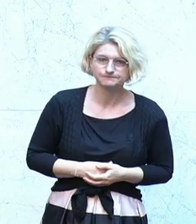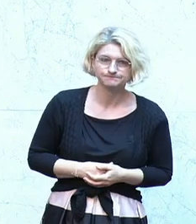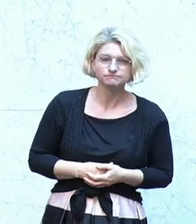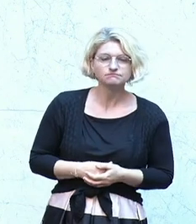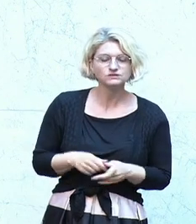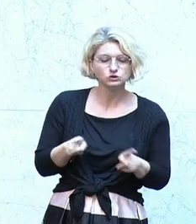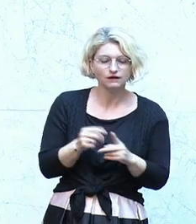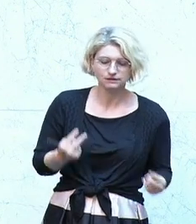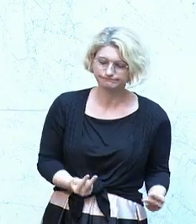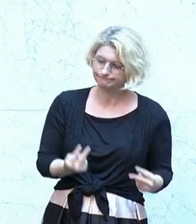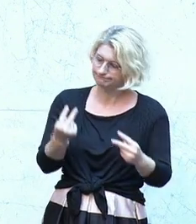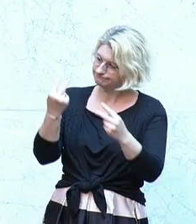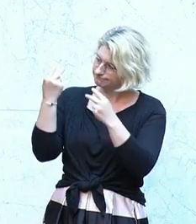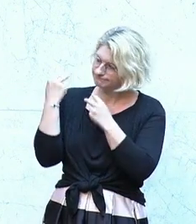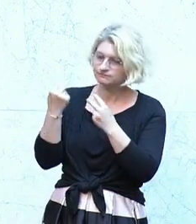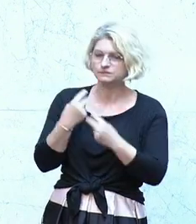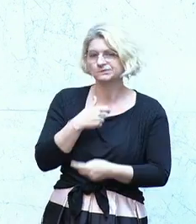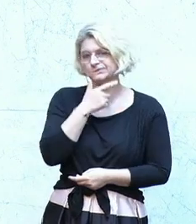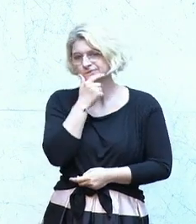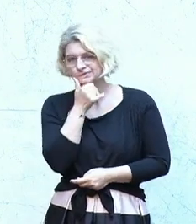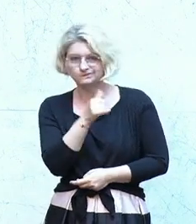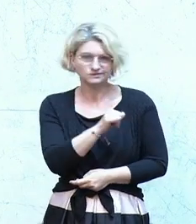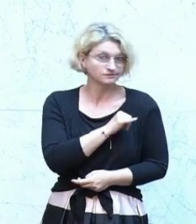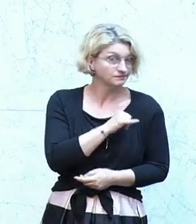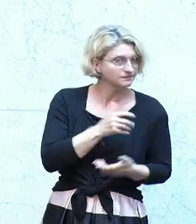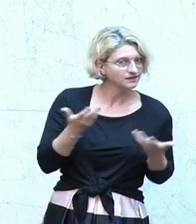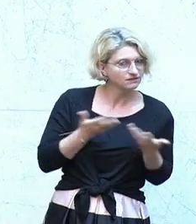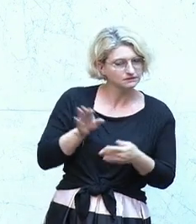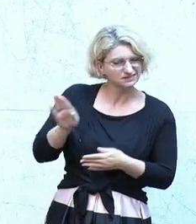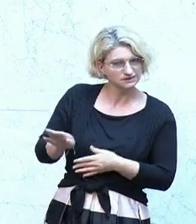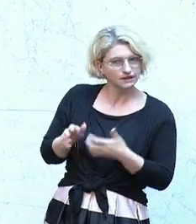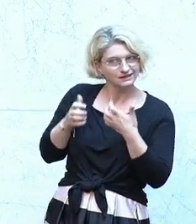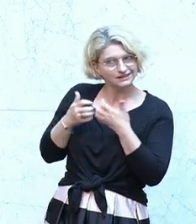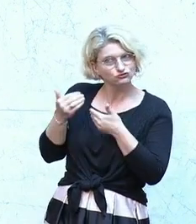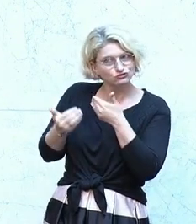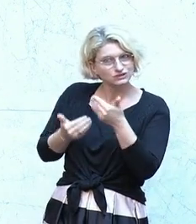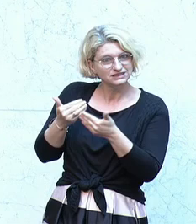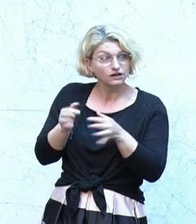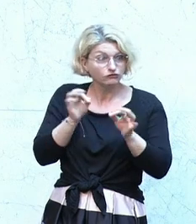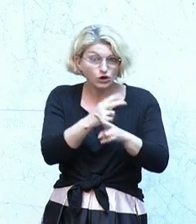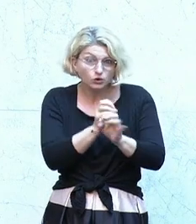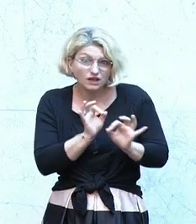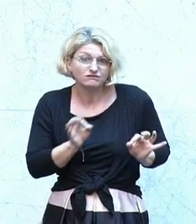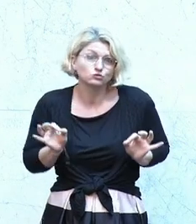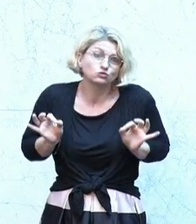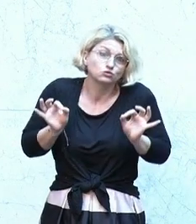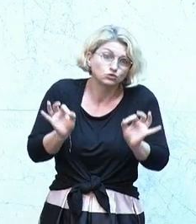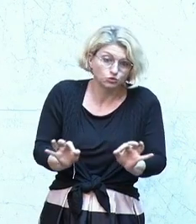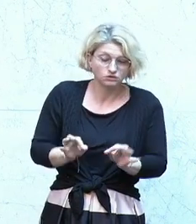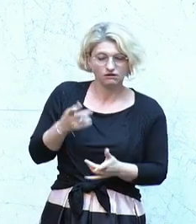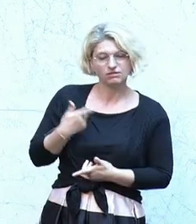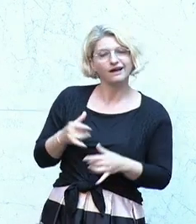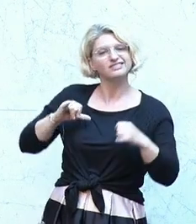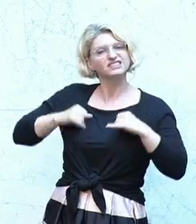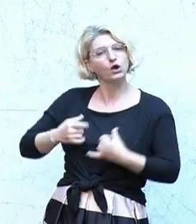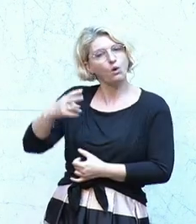das alles so Revue passieren lasse, René Benkos Geschichte hätte eine gute Geschichte fürs Land werden können. Die Geschichte von einem Tiroler Buben,